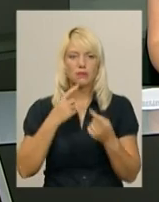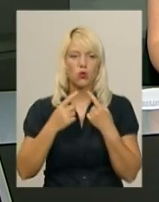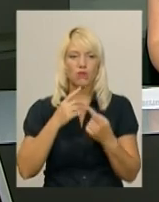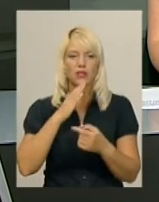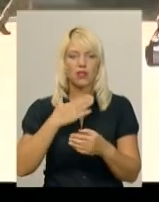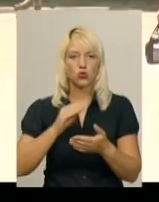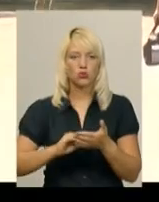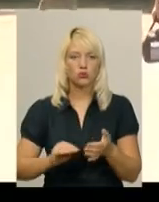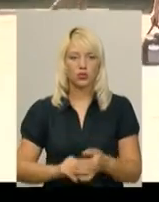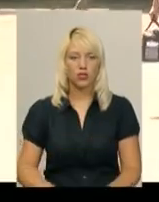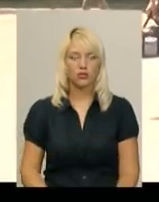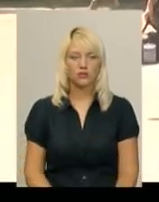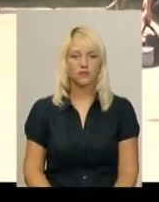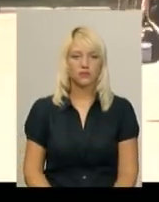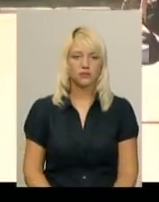Поробок.